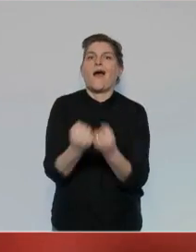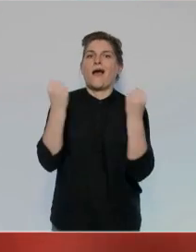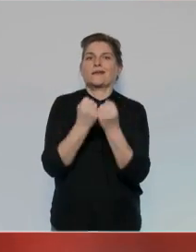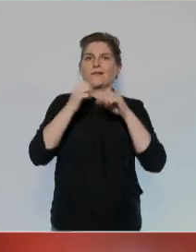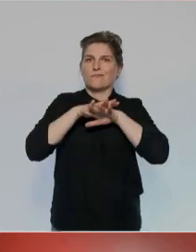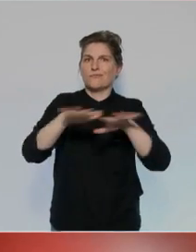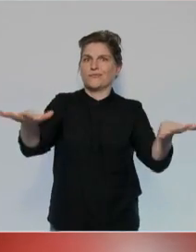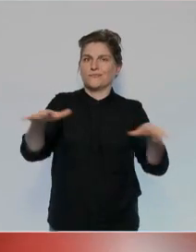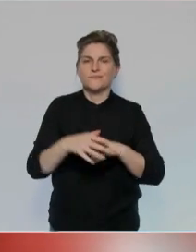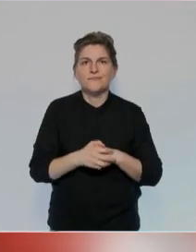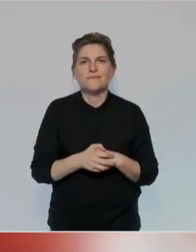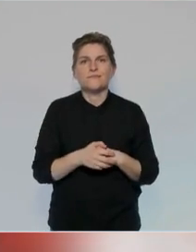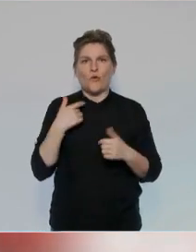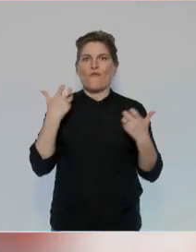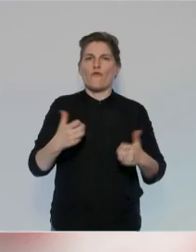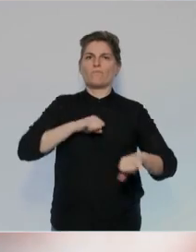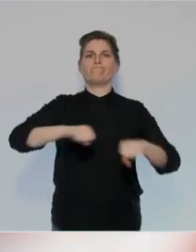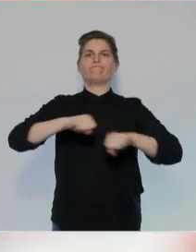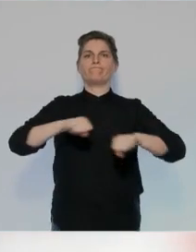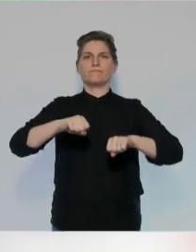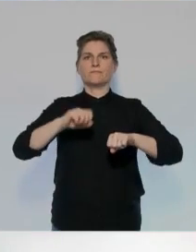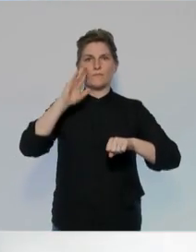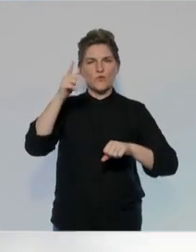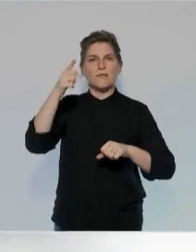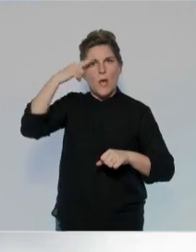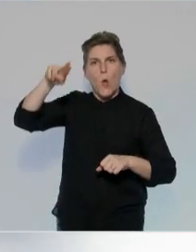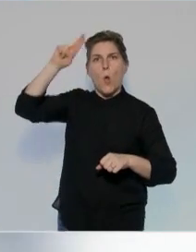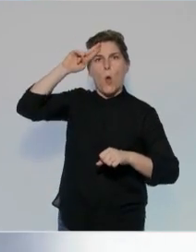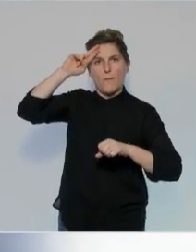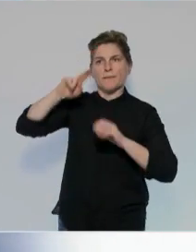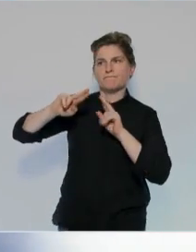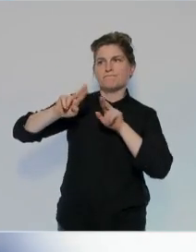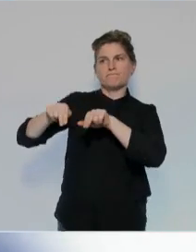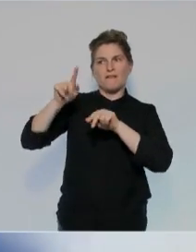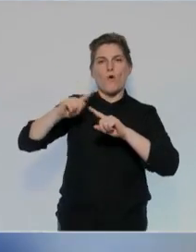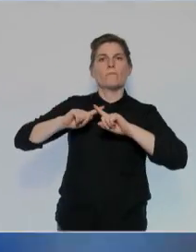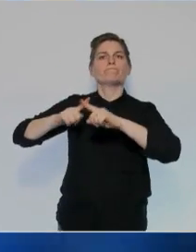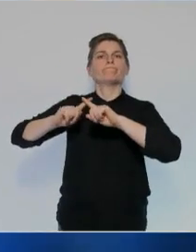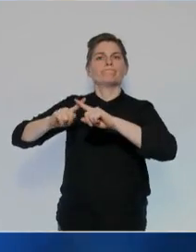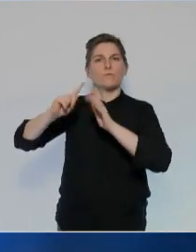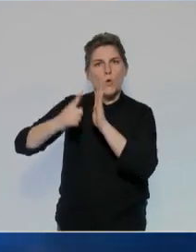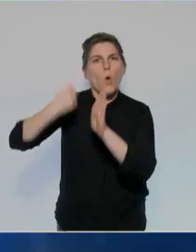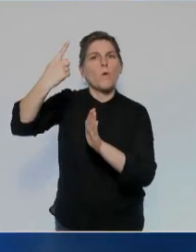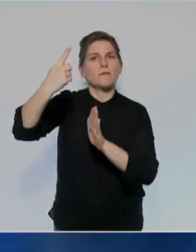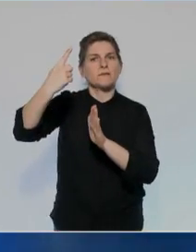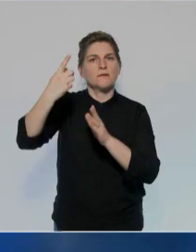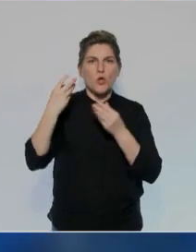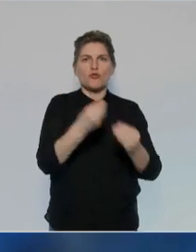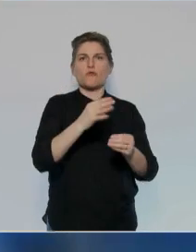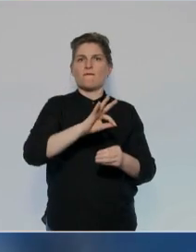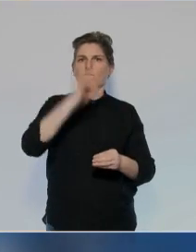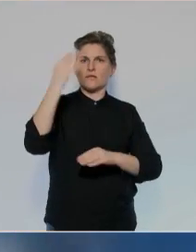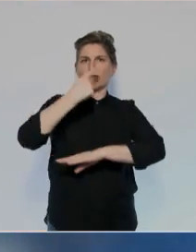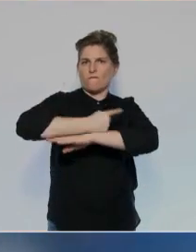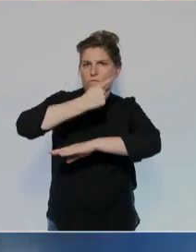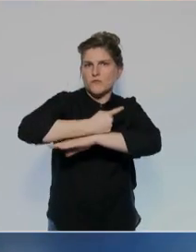compris, je veux agir. Pour cela, je renégocierai tous les traités européens. La France retrouvera la maîtrise de ses